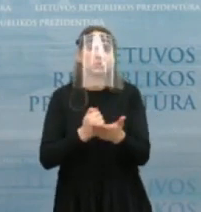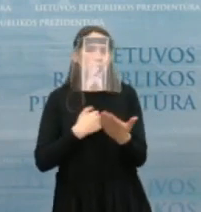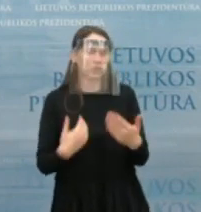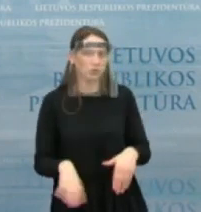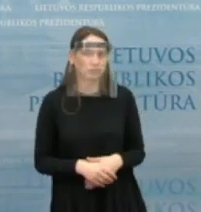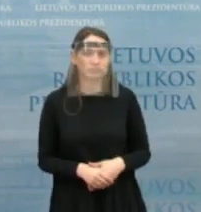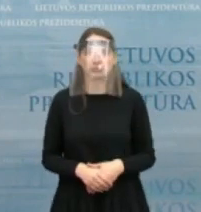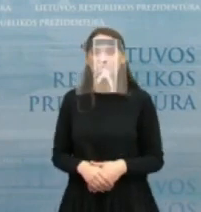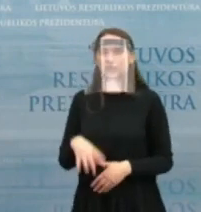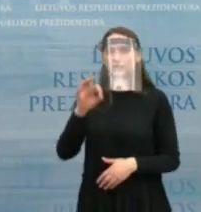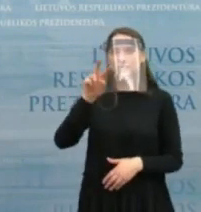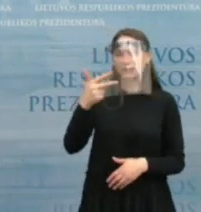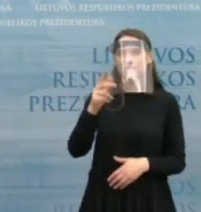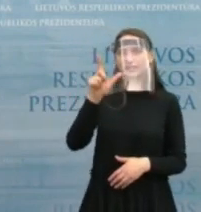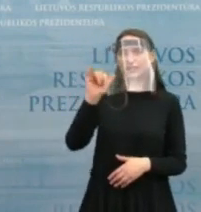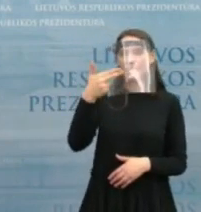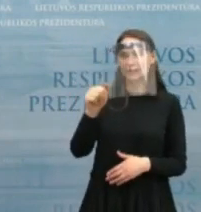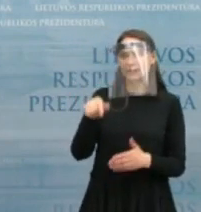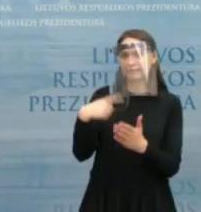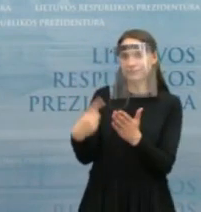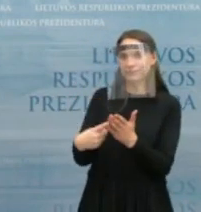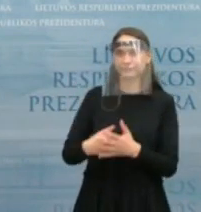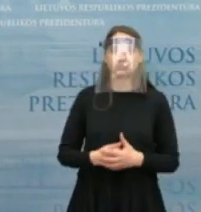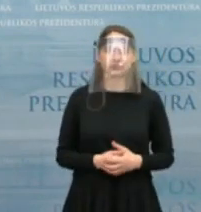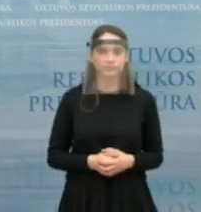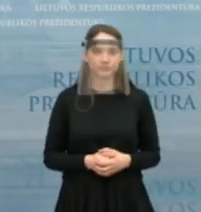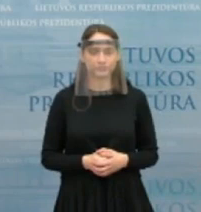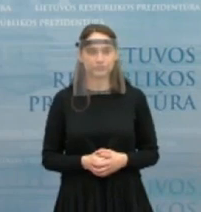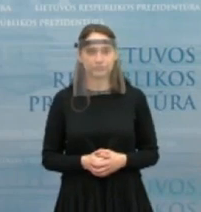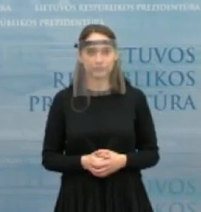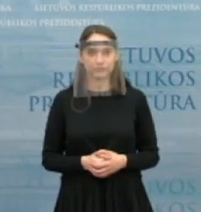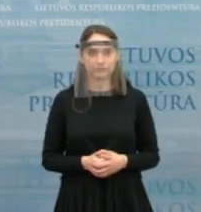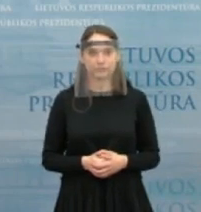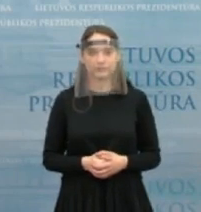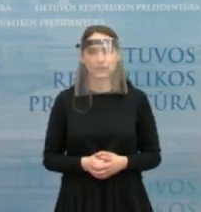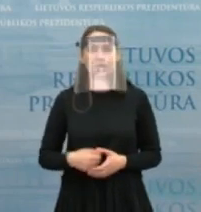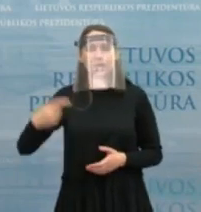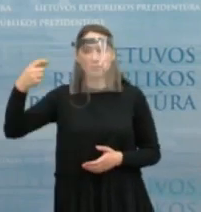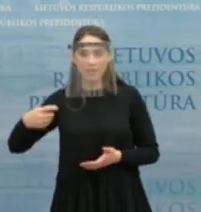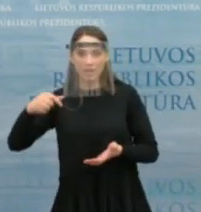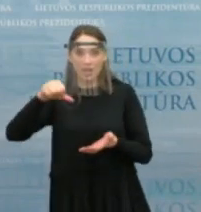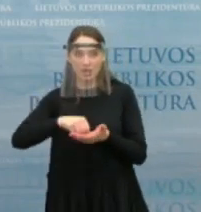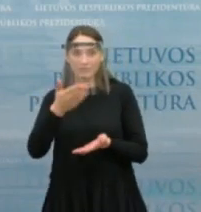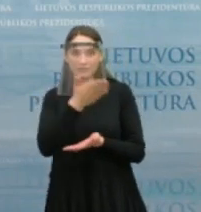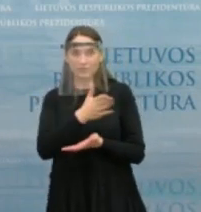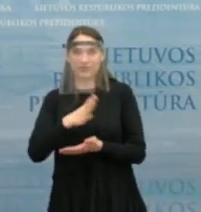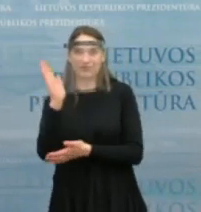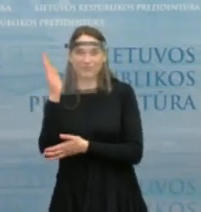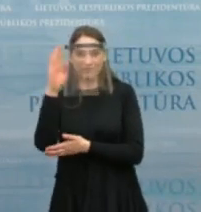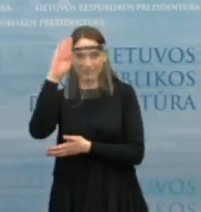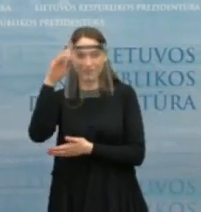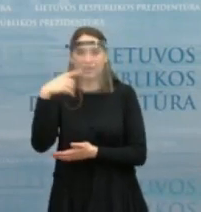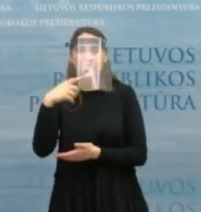Lina Barzauskine, TV3LT. Prašau, Lina. Prezidento atstovas dar paminėjo, kad turbūt